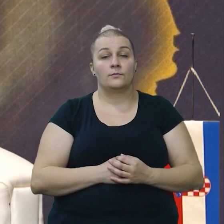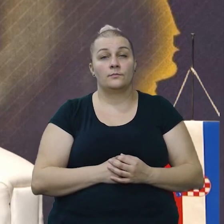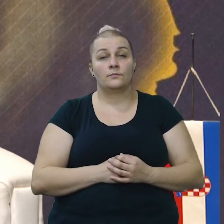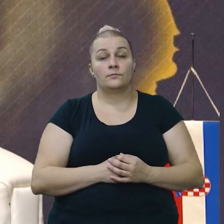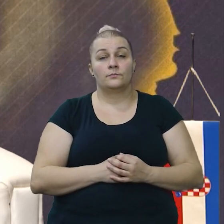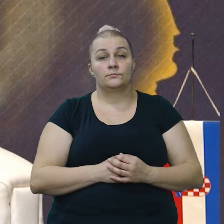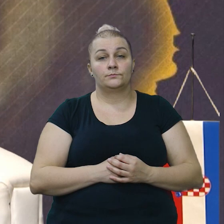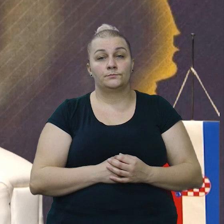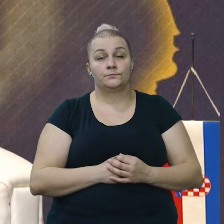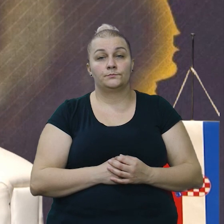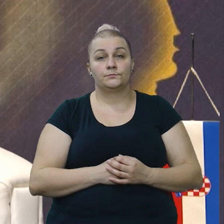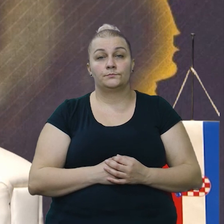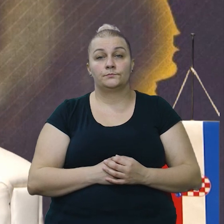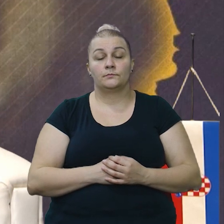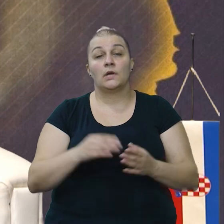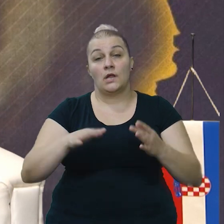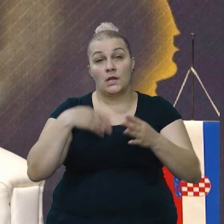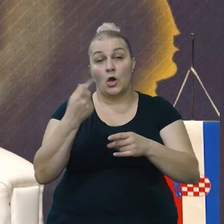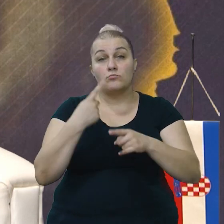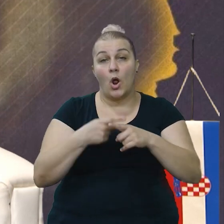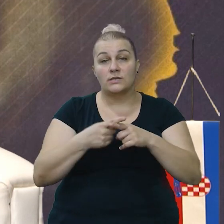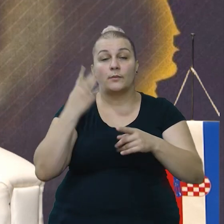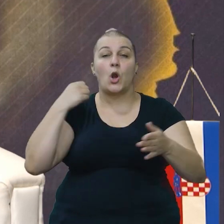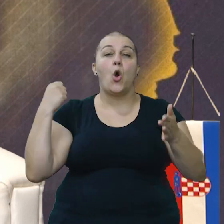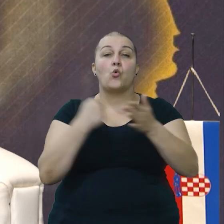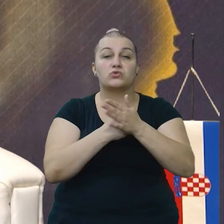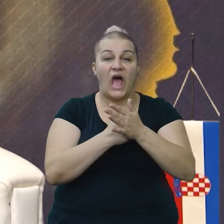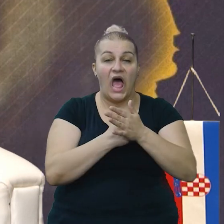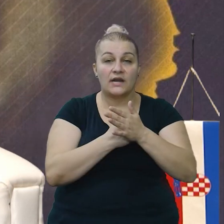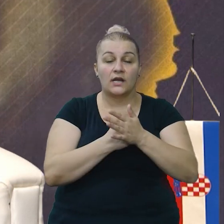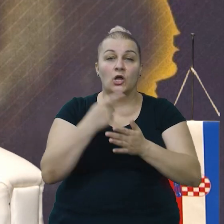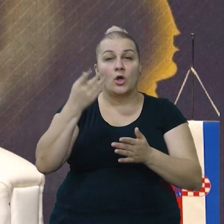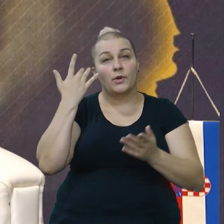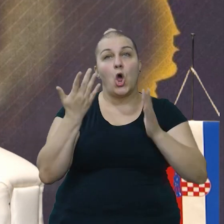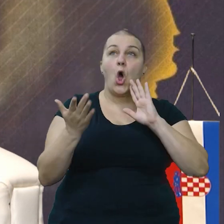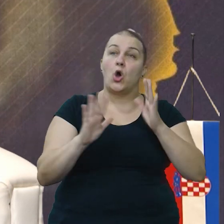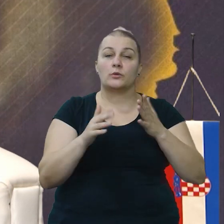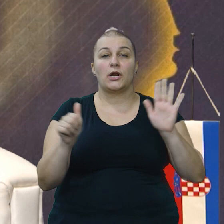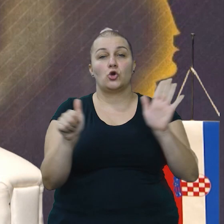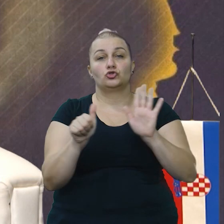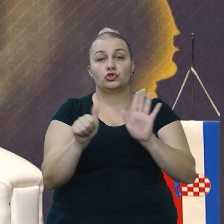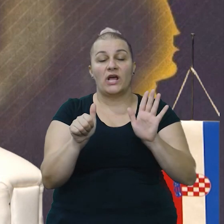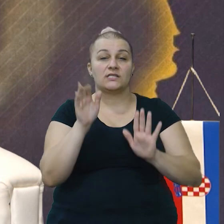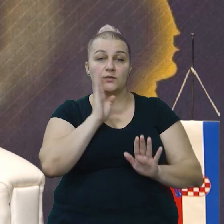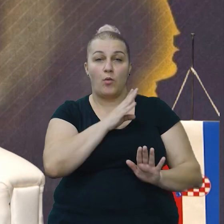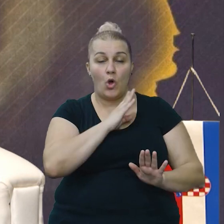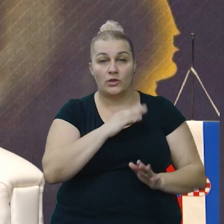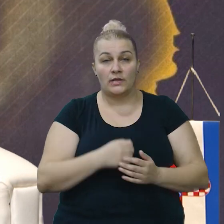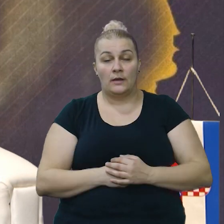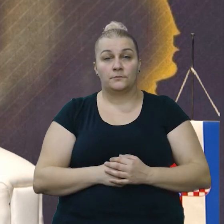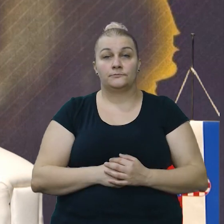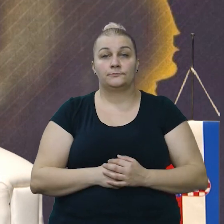Pola sata slijedio je udar. To je bilo otprilike oko šest sati poslije podne.